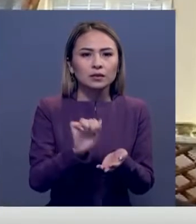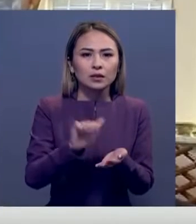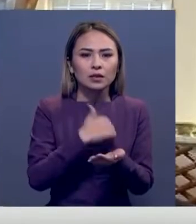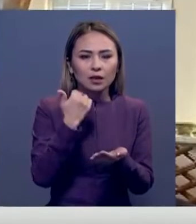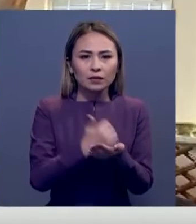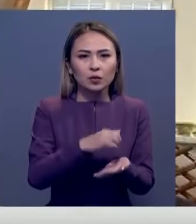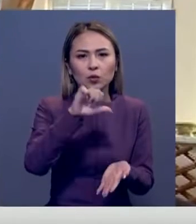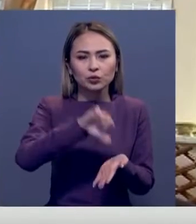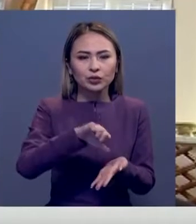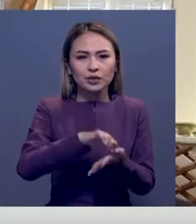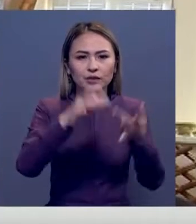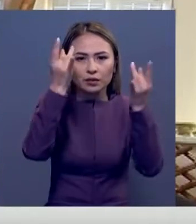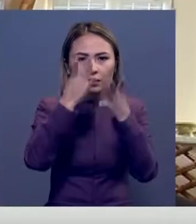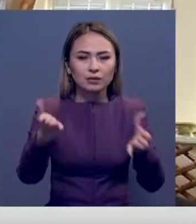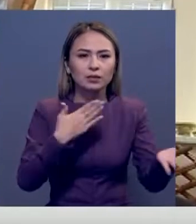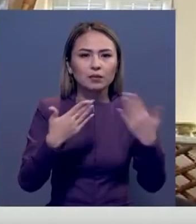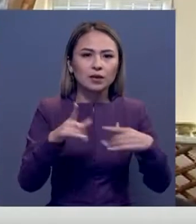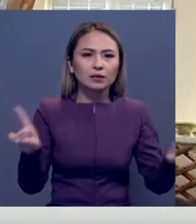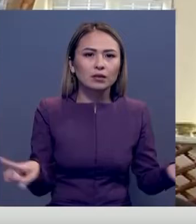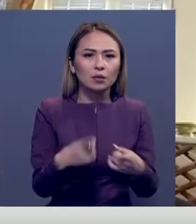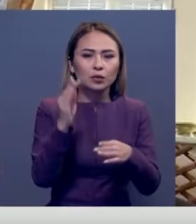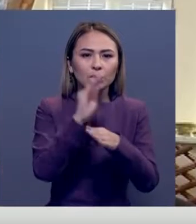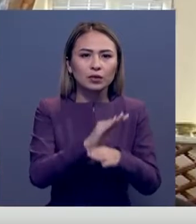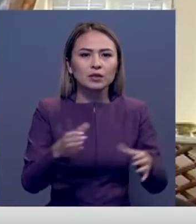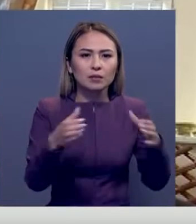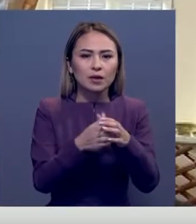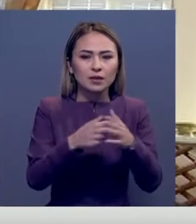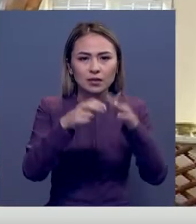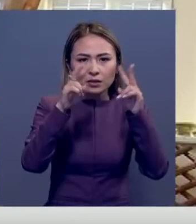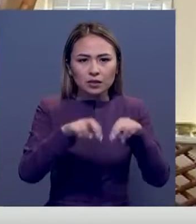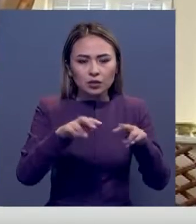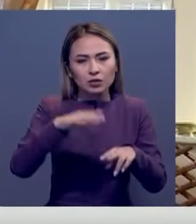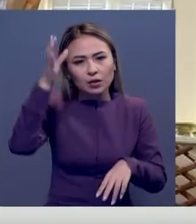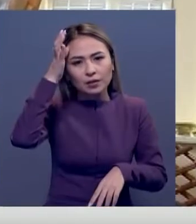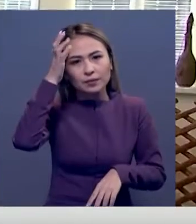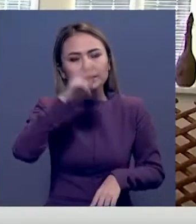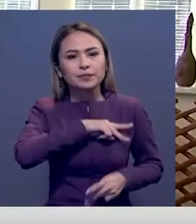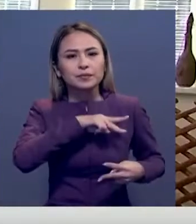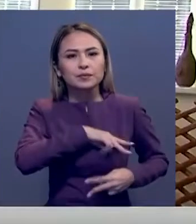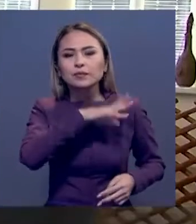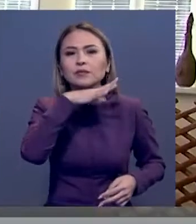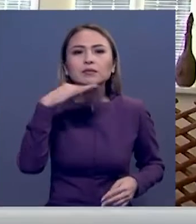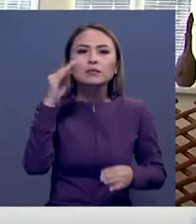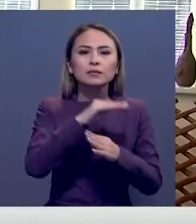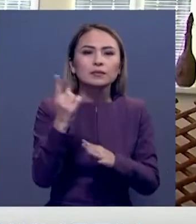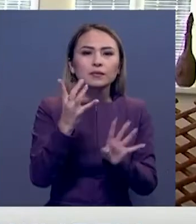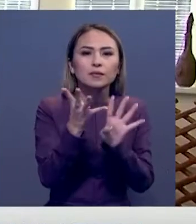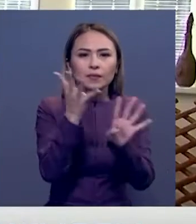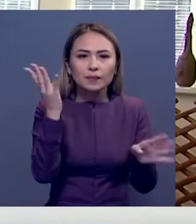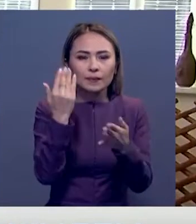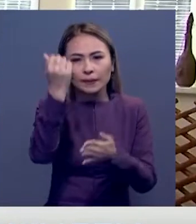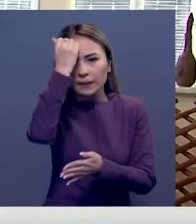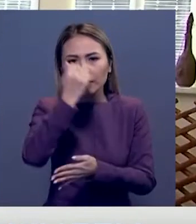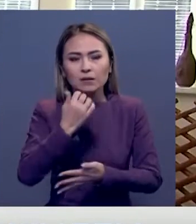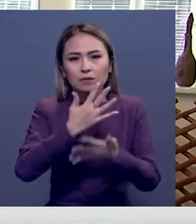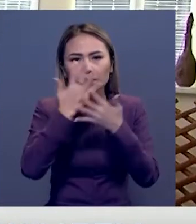Мәдени саладағы ұнтымақтастықты дамытуда қоғамға әреткелері мен зерттеуші қалымдардың еңбегі орасан. Бірінші кезекте оларға алғы